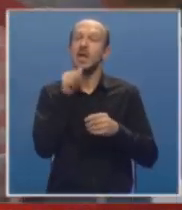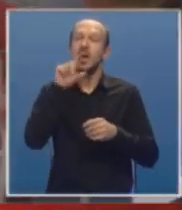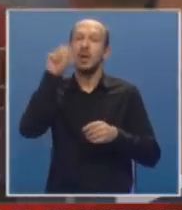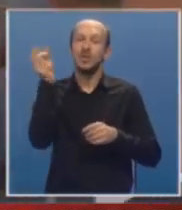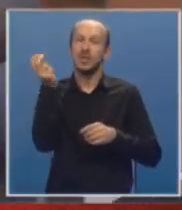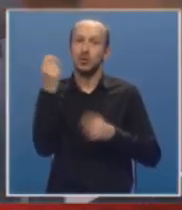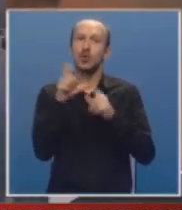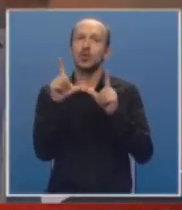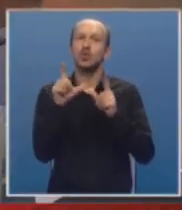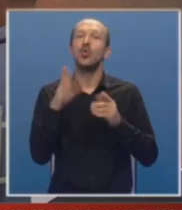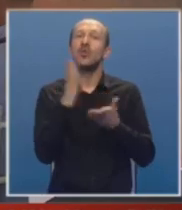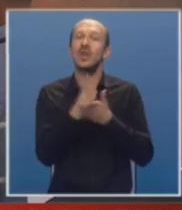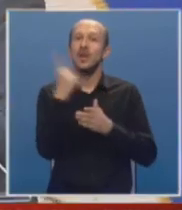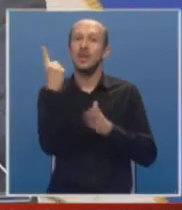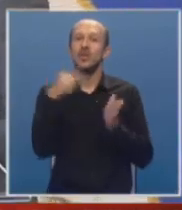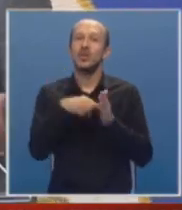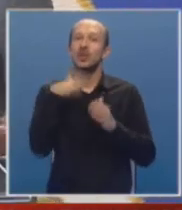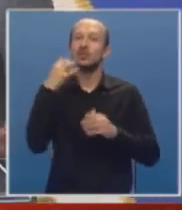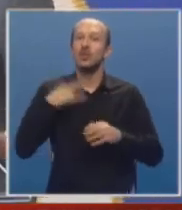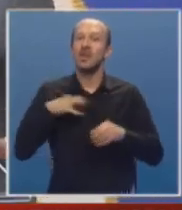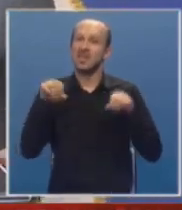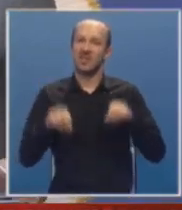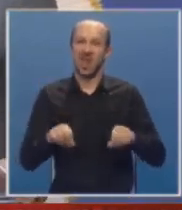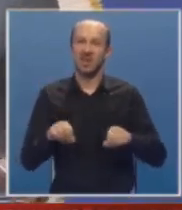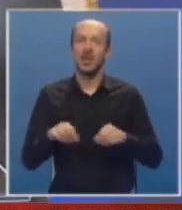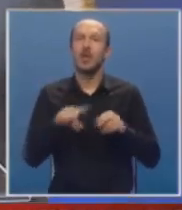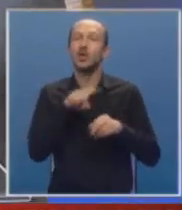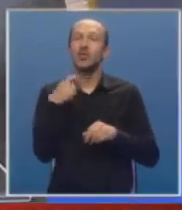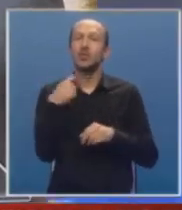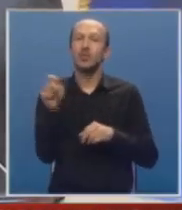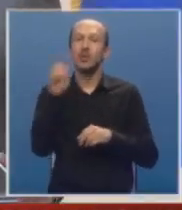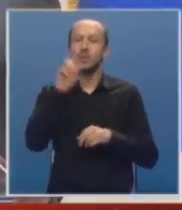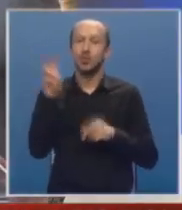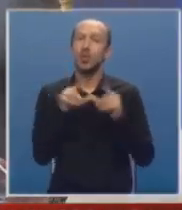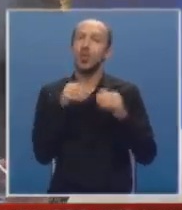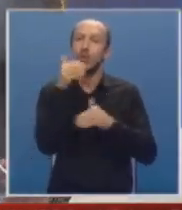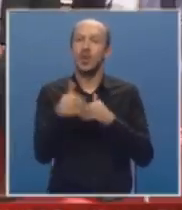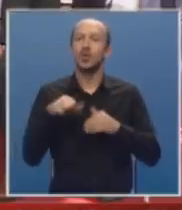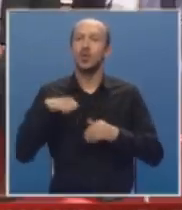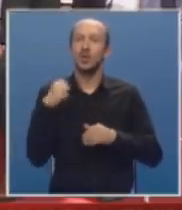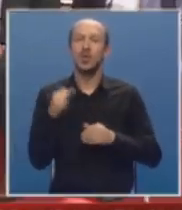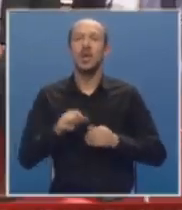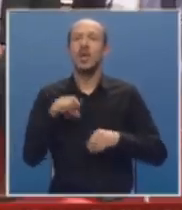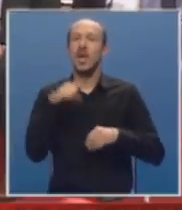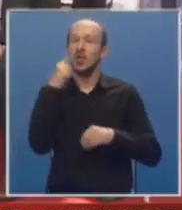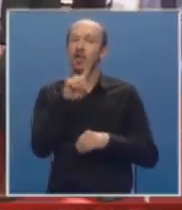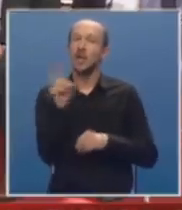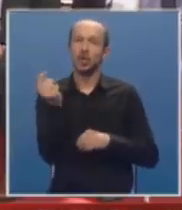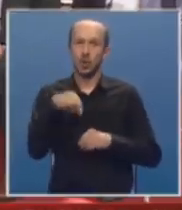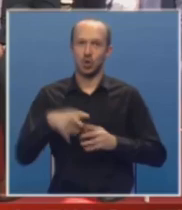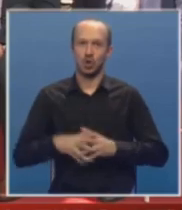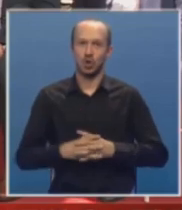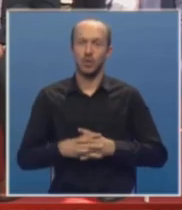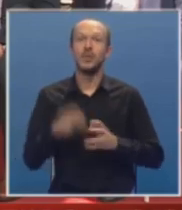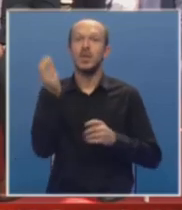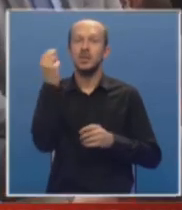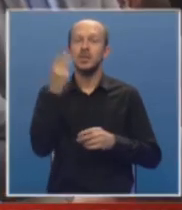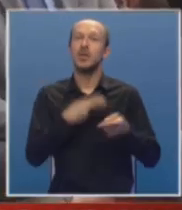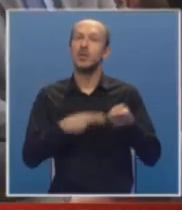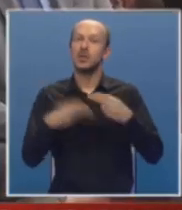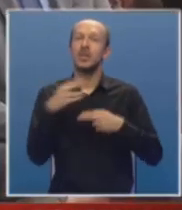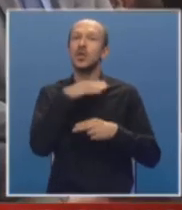Republici Srpskoj su uvijek na prvom mjestu, kaže predsjednik Ladi. Do poslupljenja strulje u narednoj godini, kaže, neće doći jer Srpska